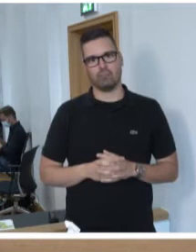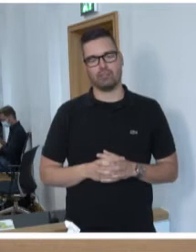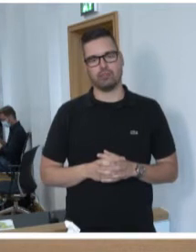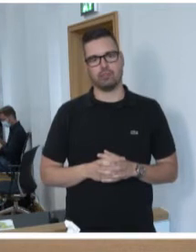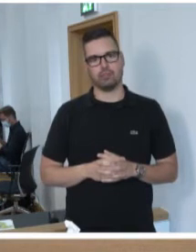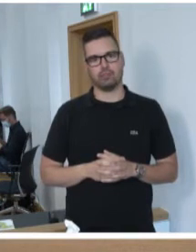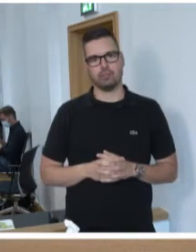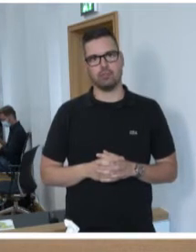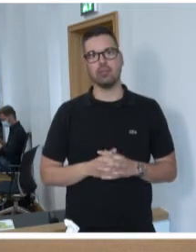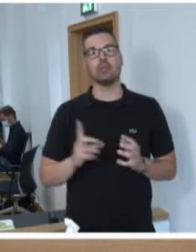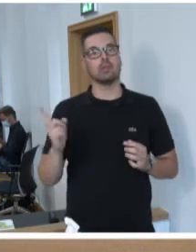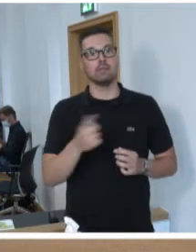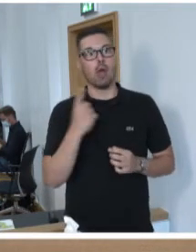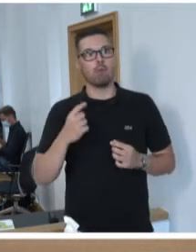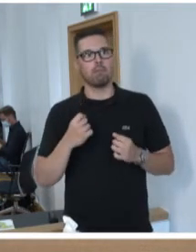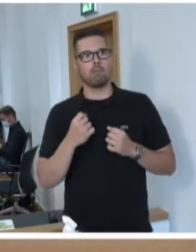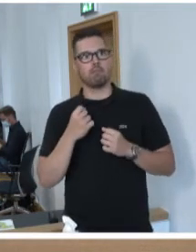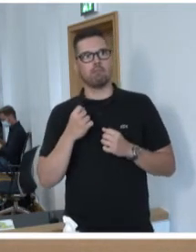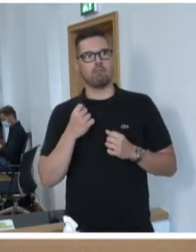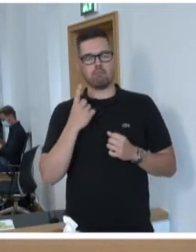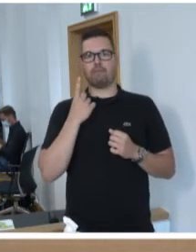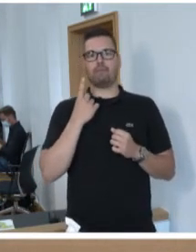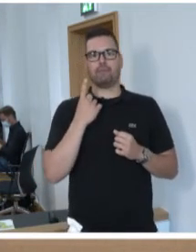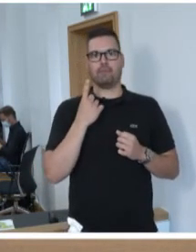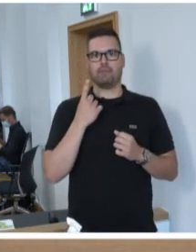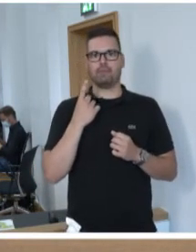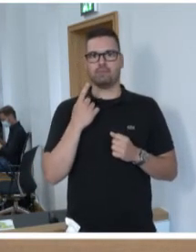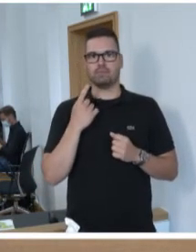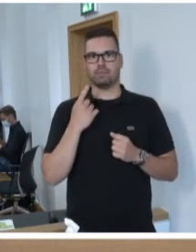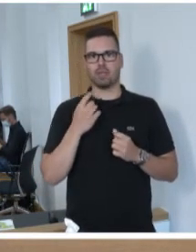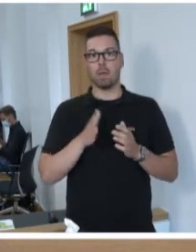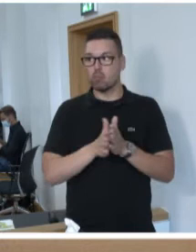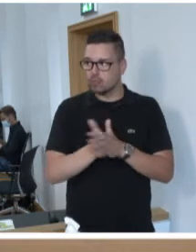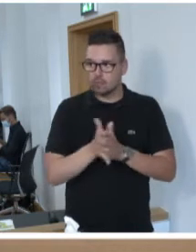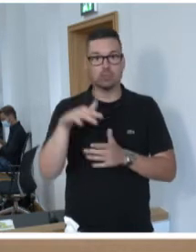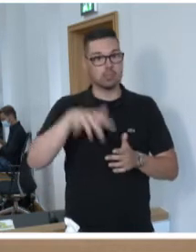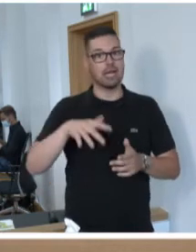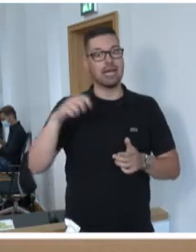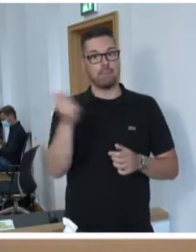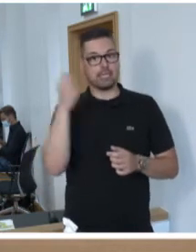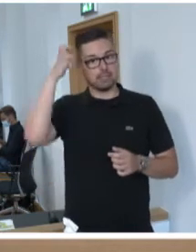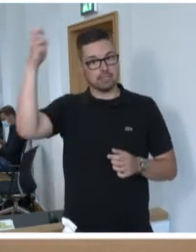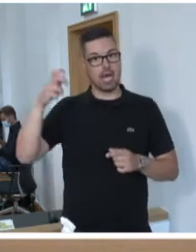Und wir sind auch beeindruckt vom Engagement des Betriebsrats und der Gewerkschaften.